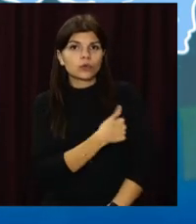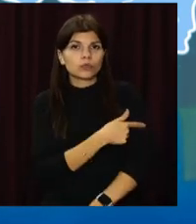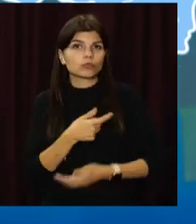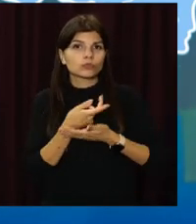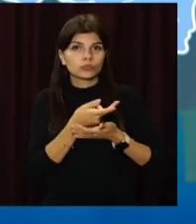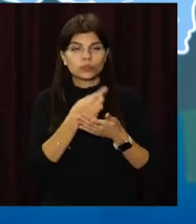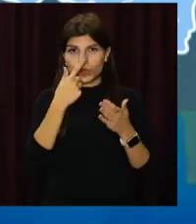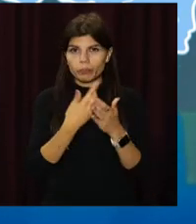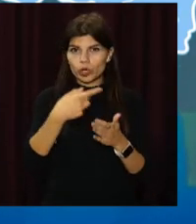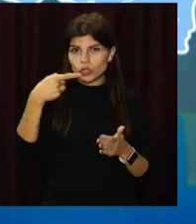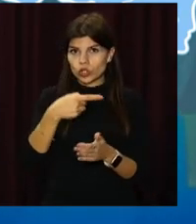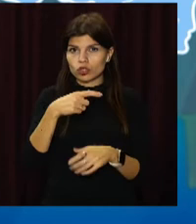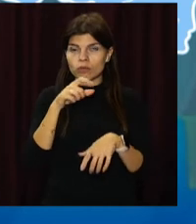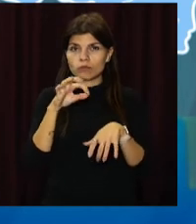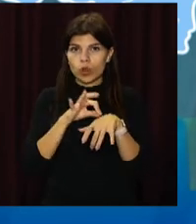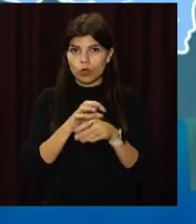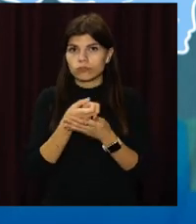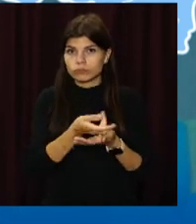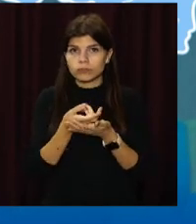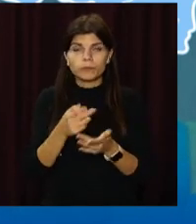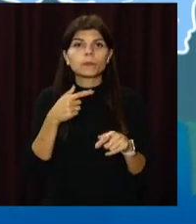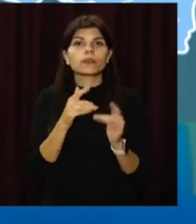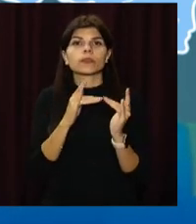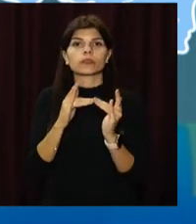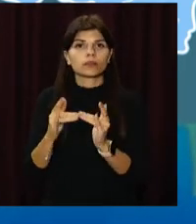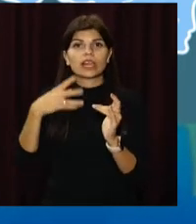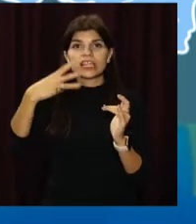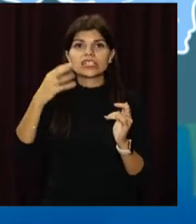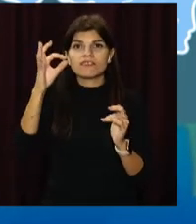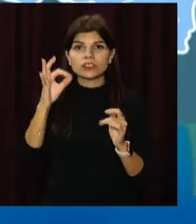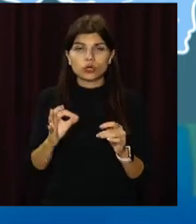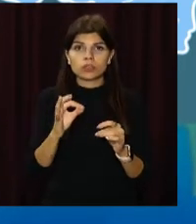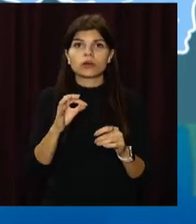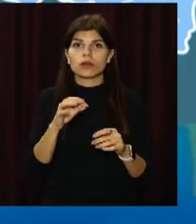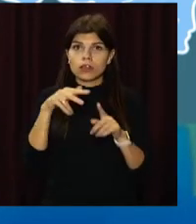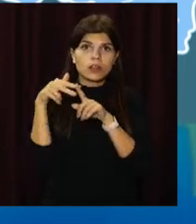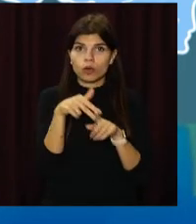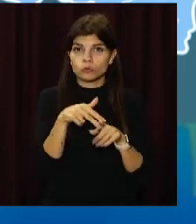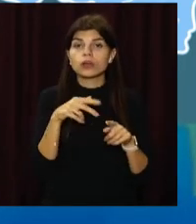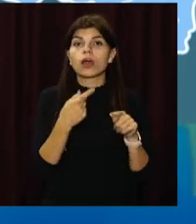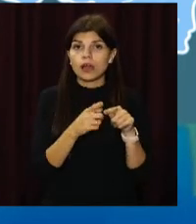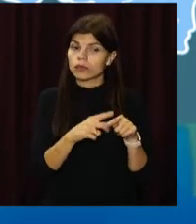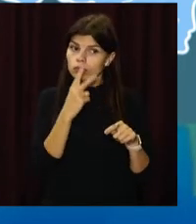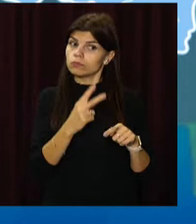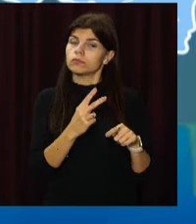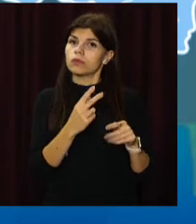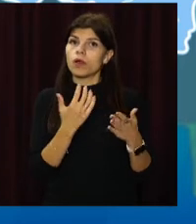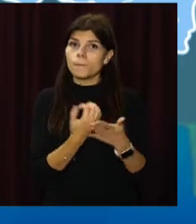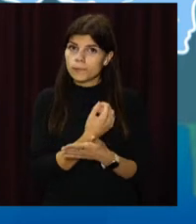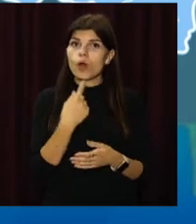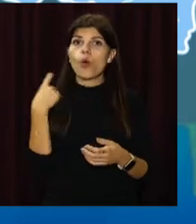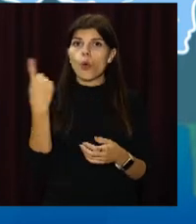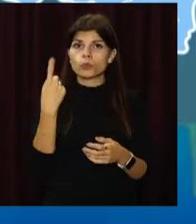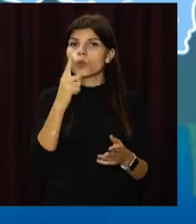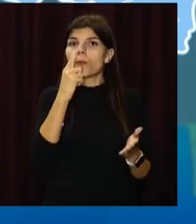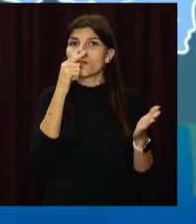практично тисяча хворих. Завантаженість ковідних ліжок – 30%. Це один з показників, через який область потрапила